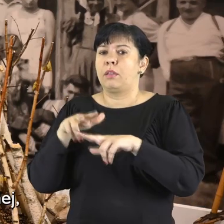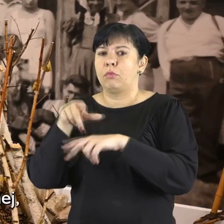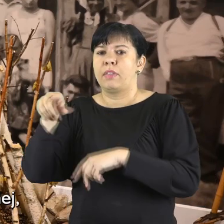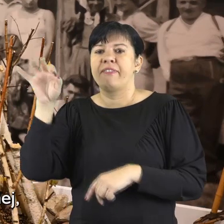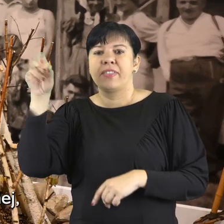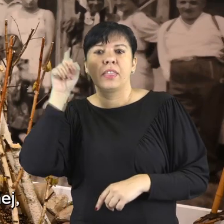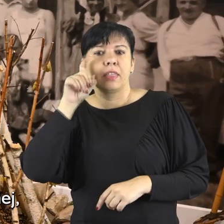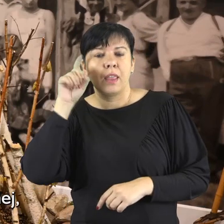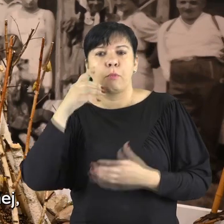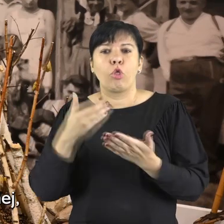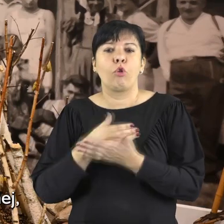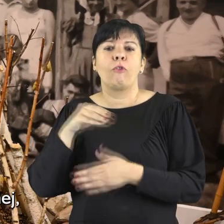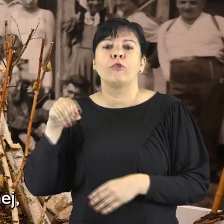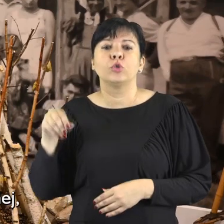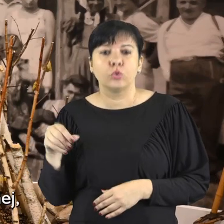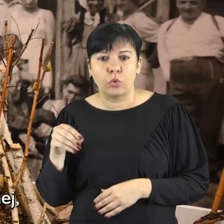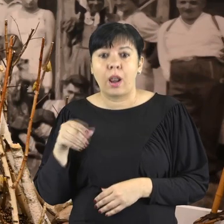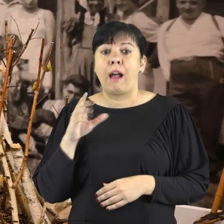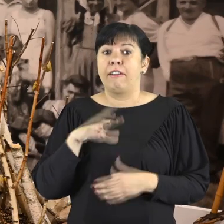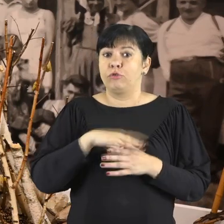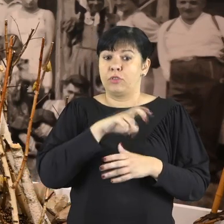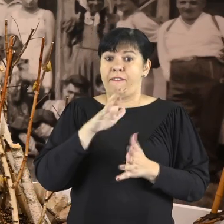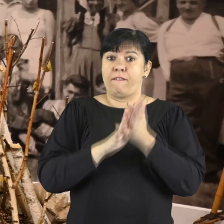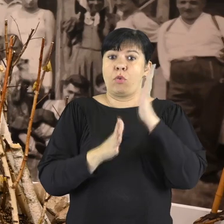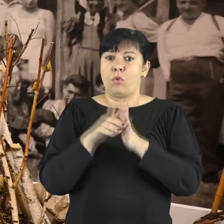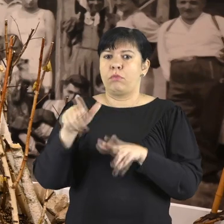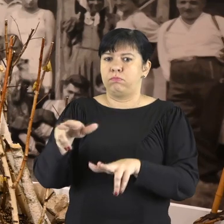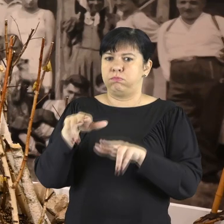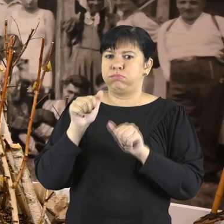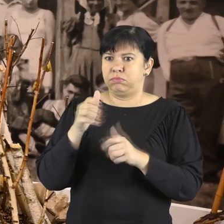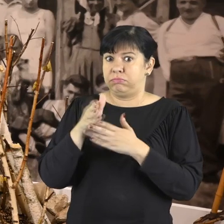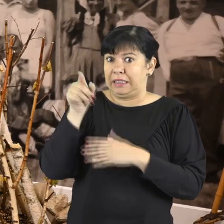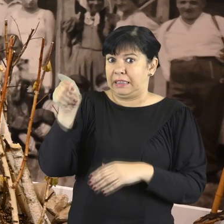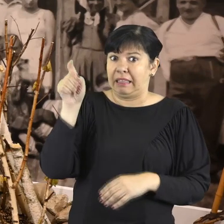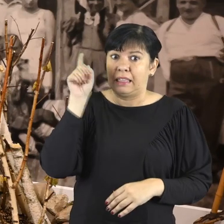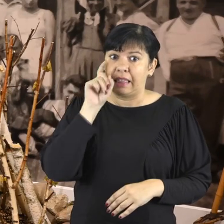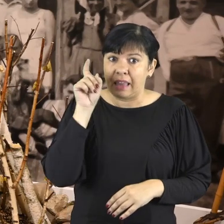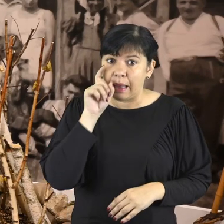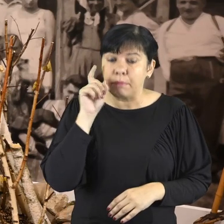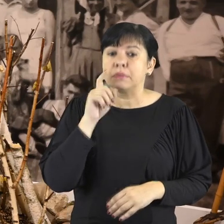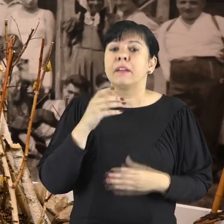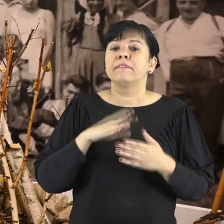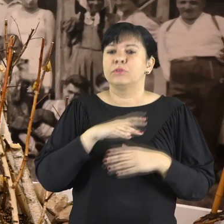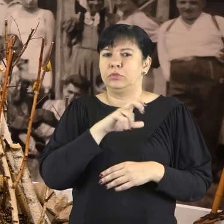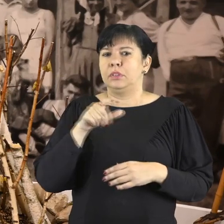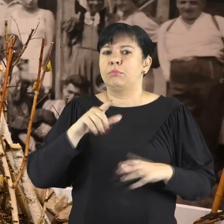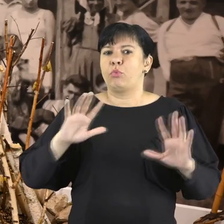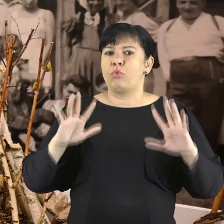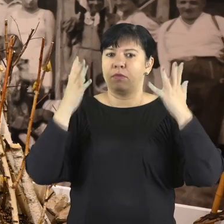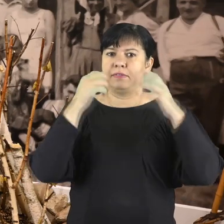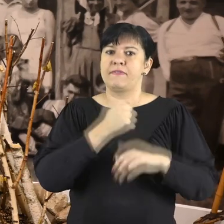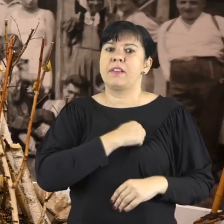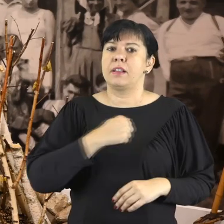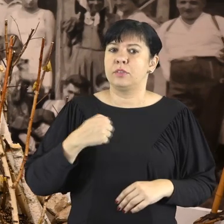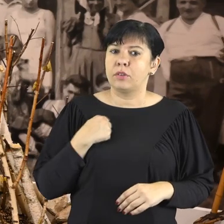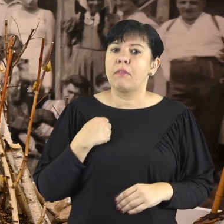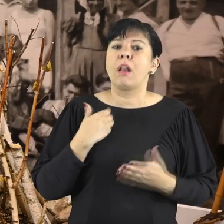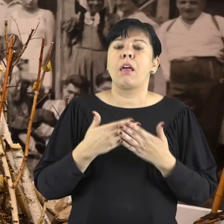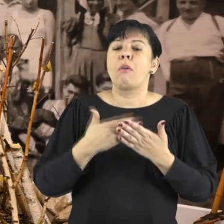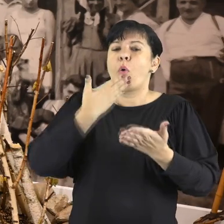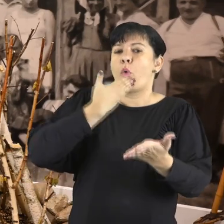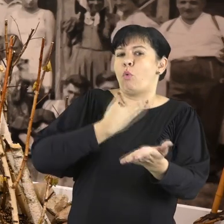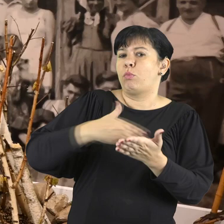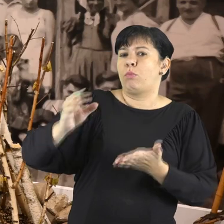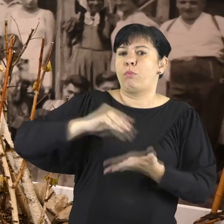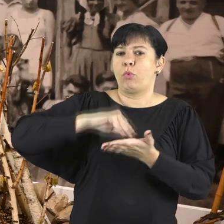urodzony w niemieckiej rodzinie w Nowosolnej, podczas wojny został rozstrzelany przez Niemców podczas Powstania Warszawskiego,